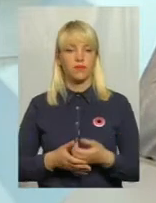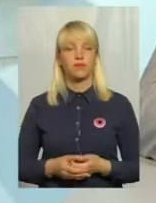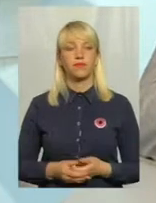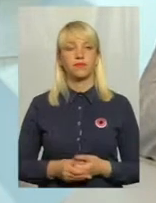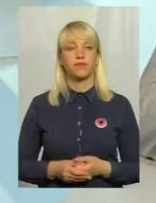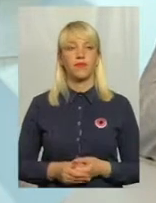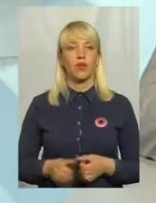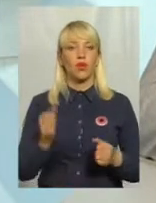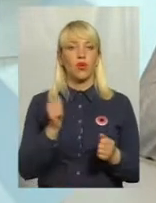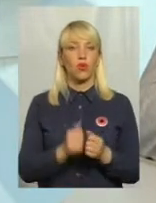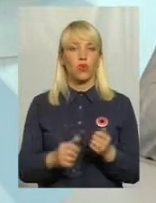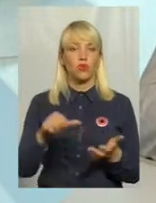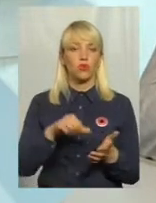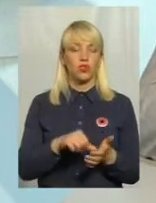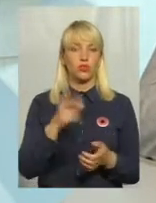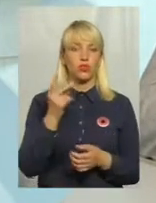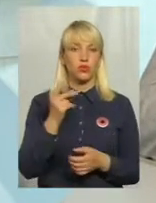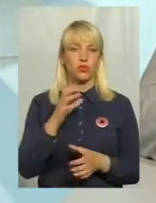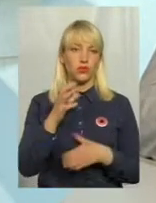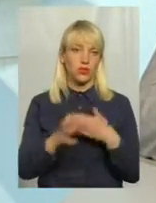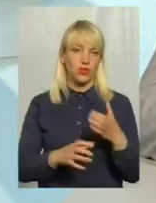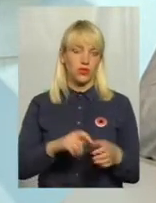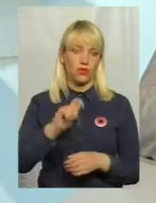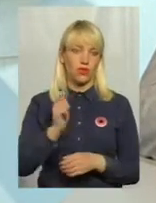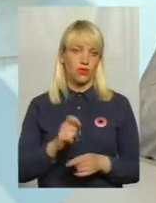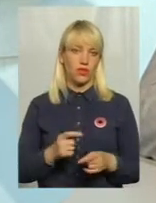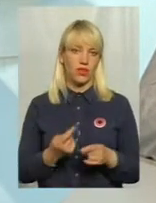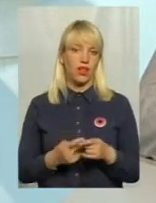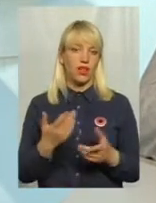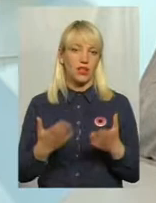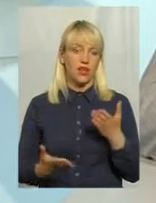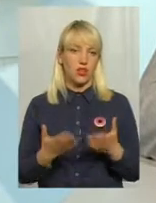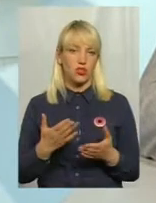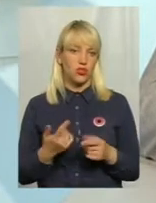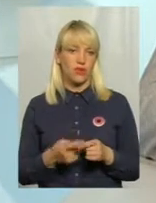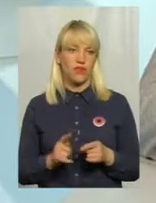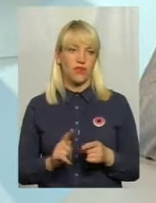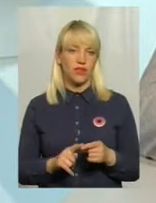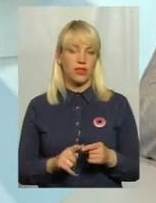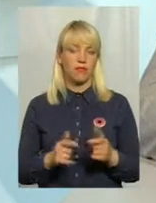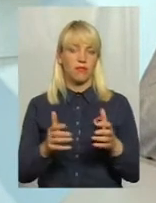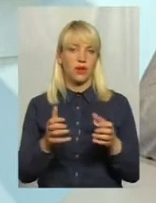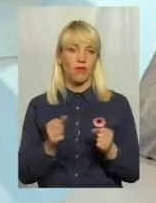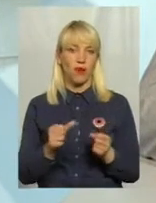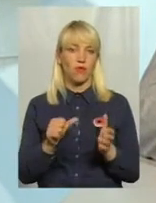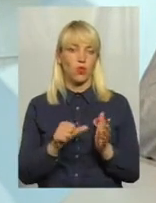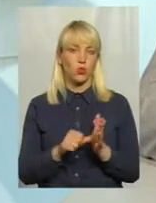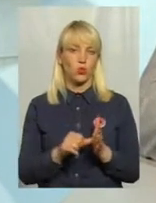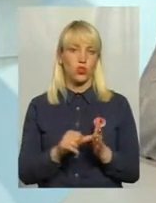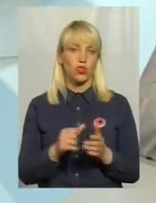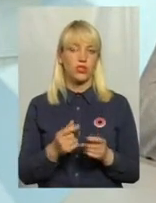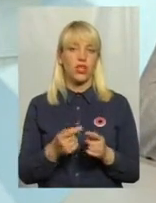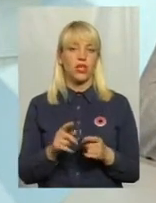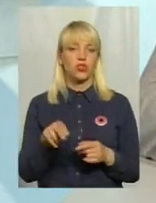Кожен учасник Другої світової війни, якщо він приймав участь, виходячи із ідеї